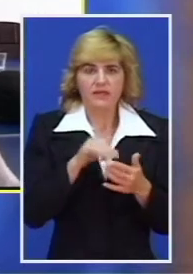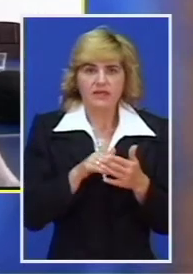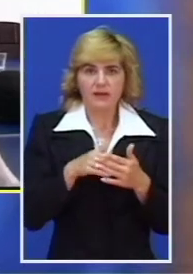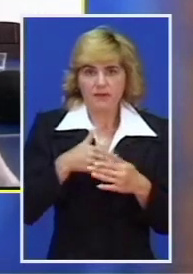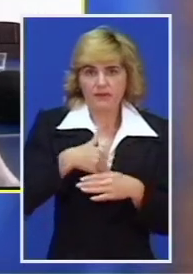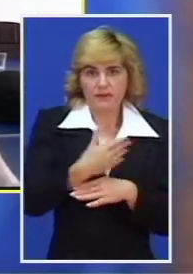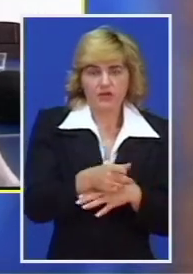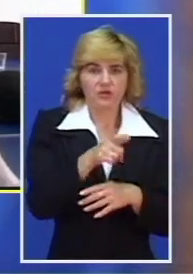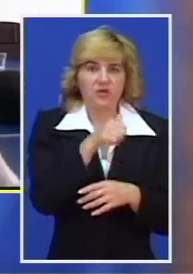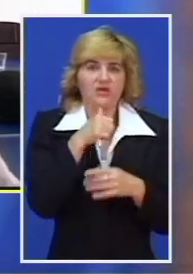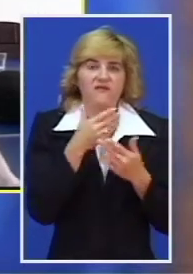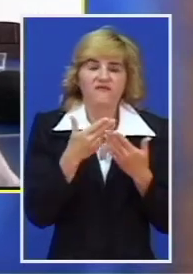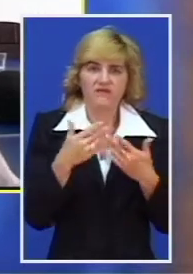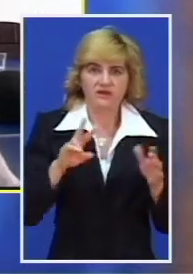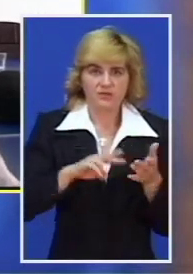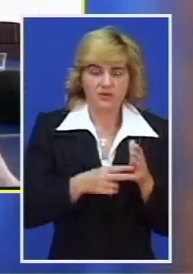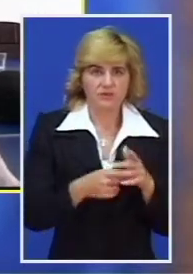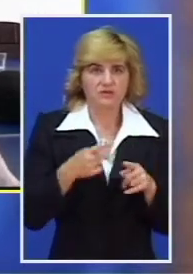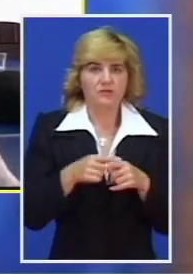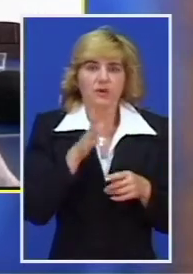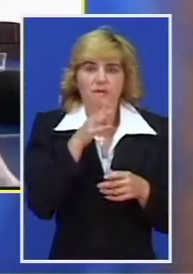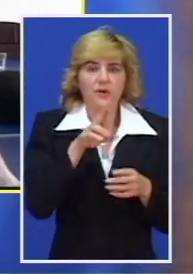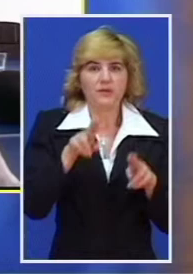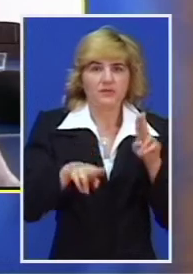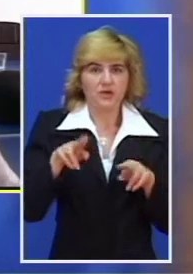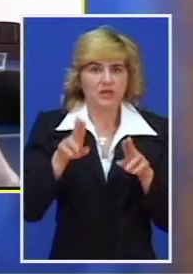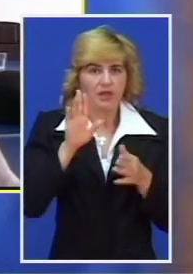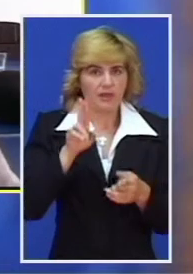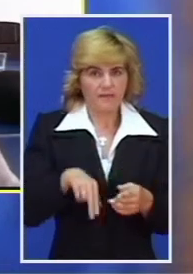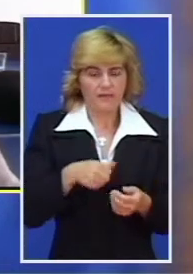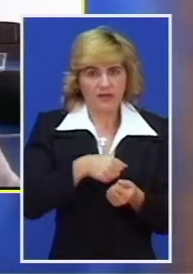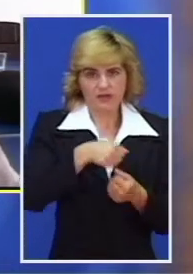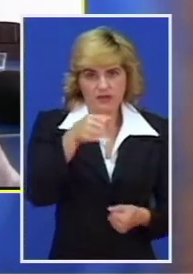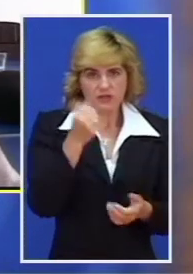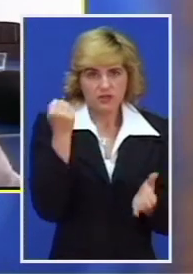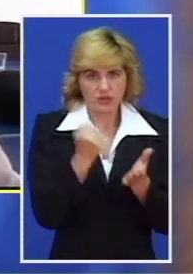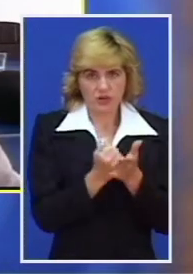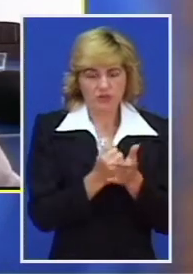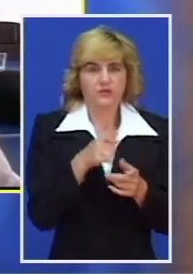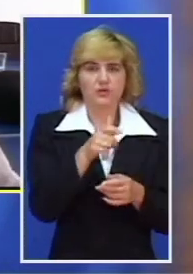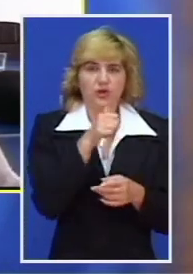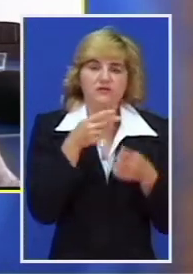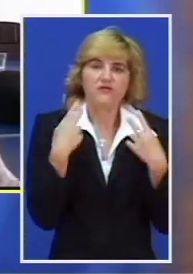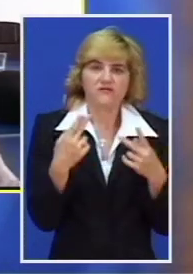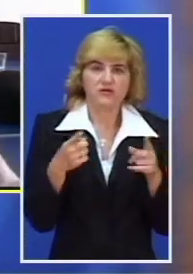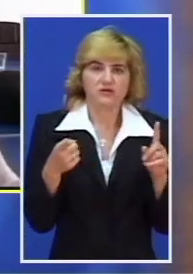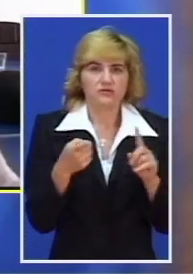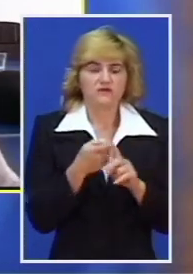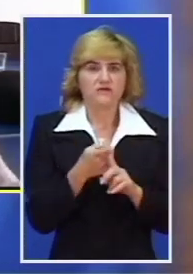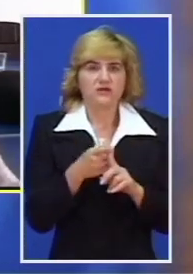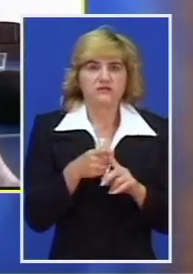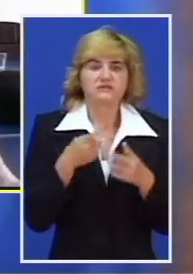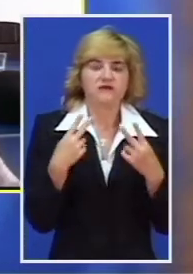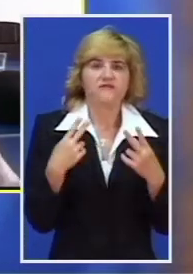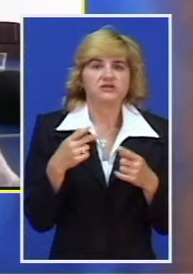realnost je vrlo velika, pošto za većinu projekata imamo dokumentaciju i predstavljaju prioritet u smislu neke realne